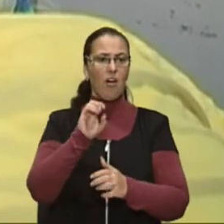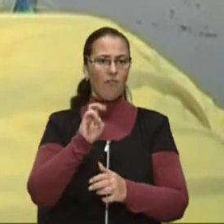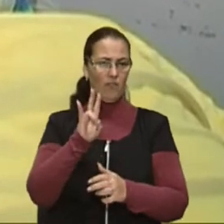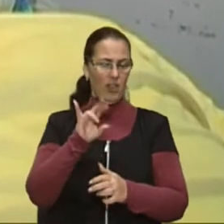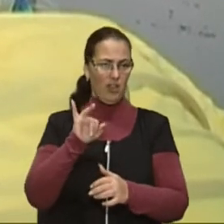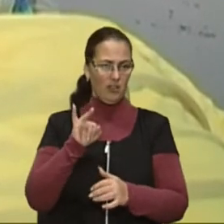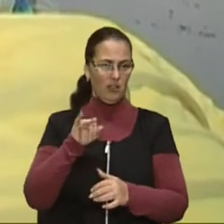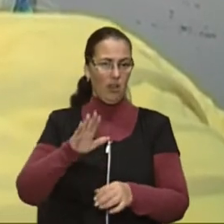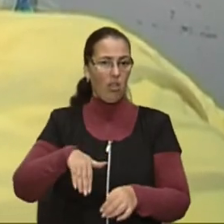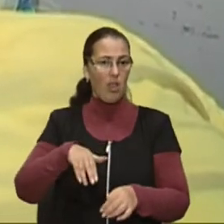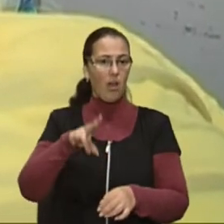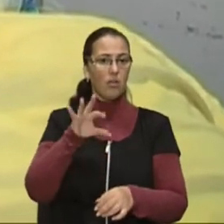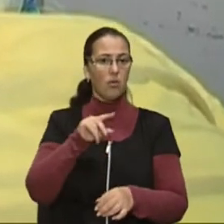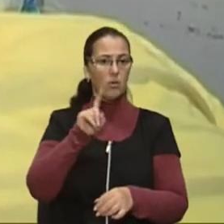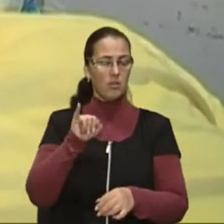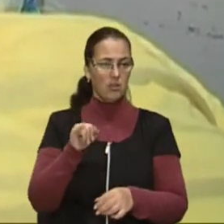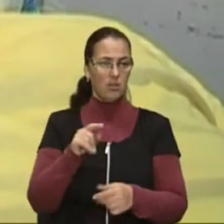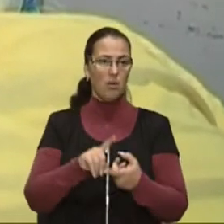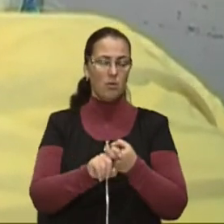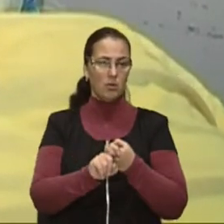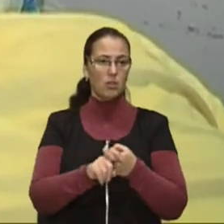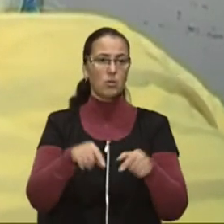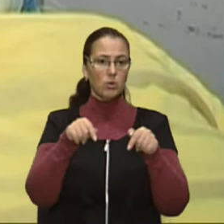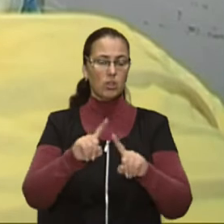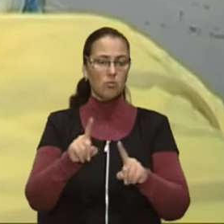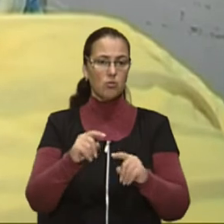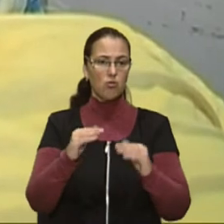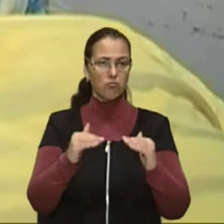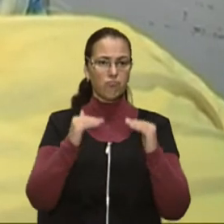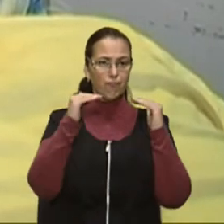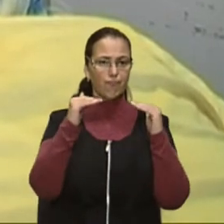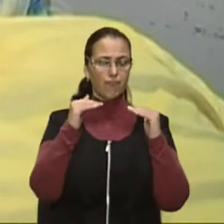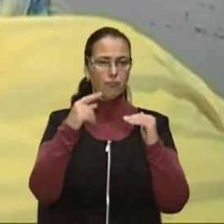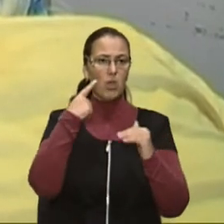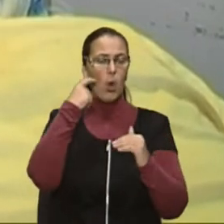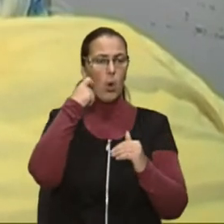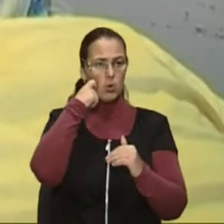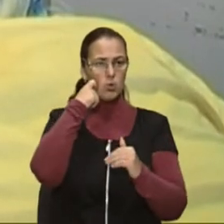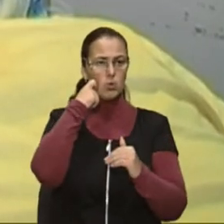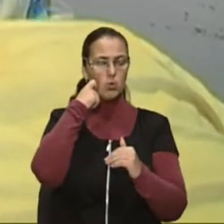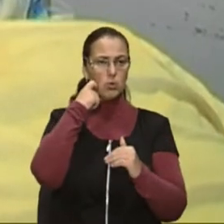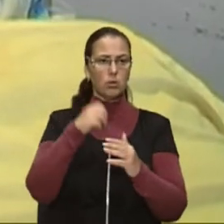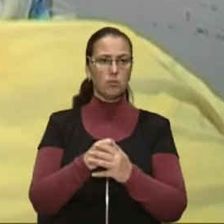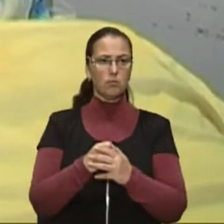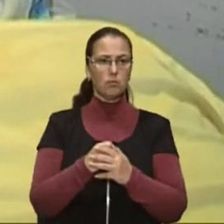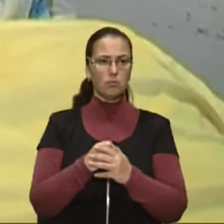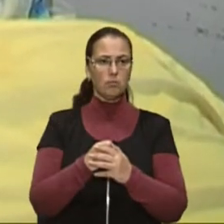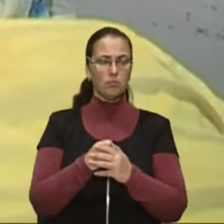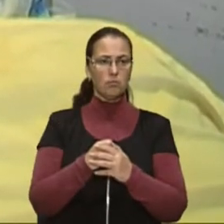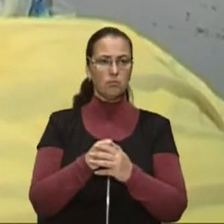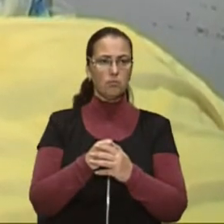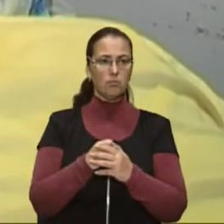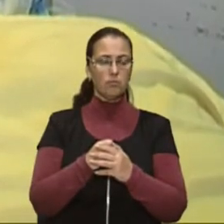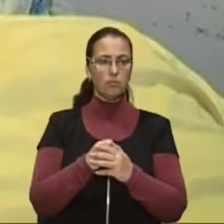В зв'язку з тим, що підвищений цукор більший від допустимої норми був присутній в організмі довший час.